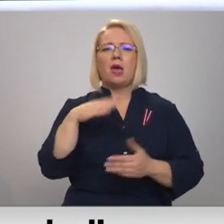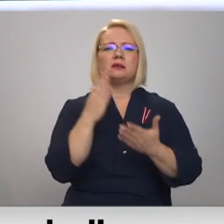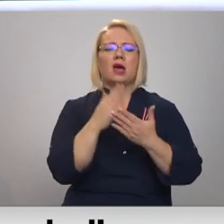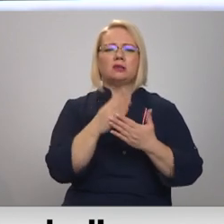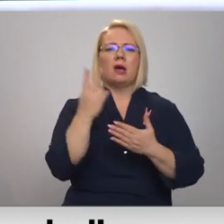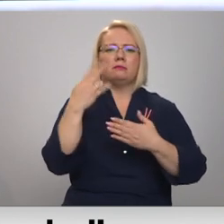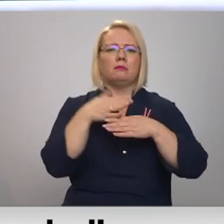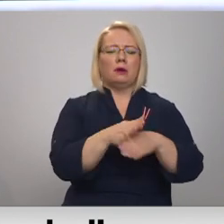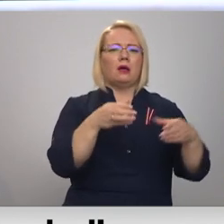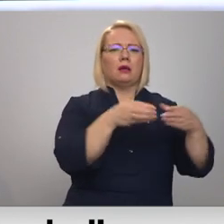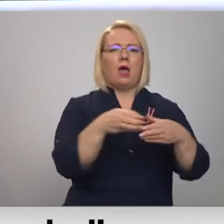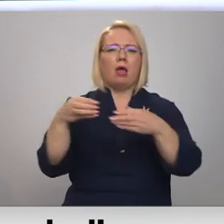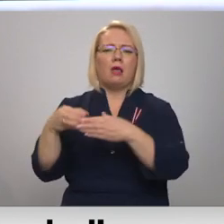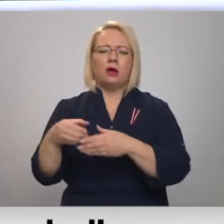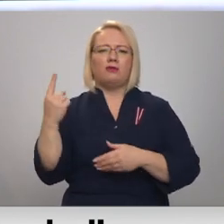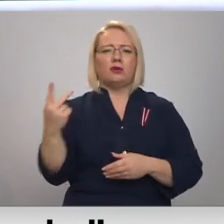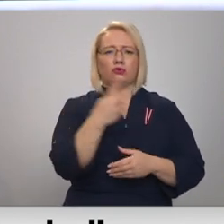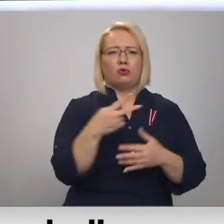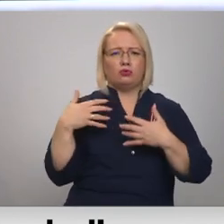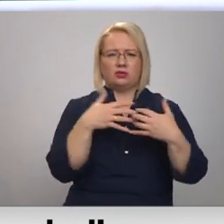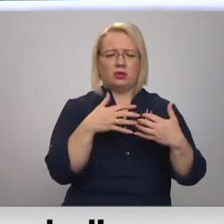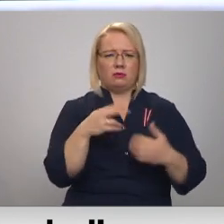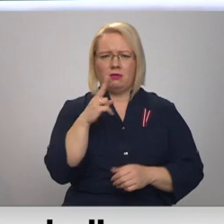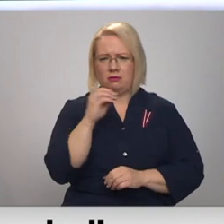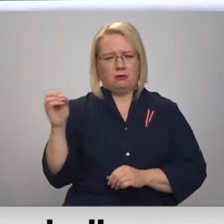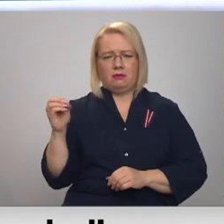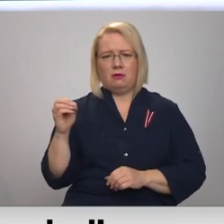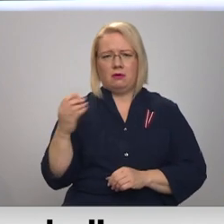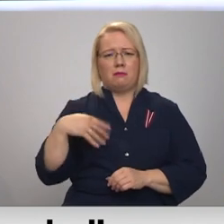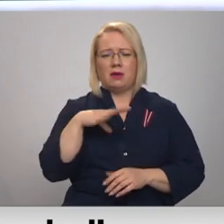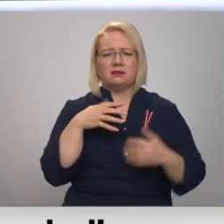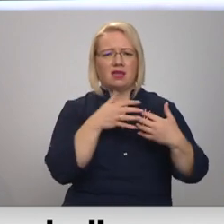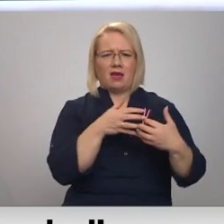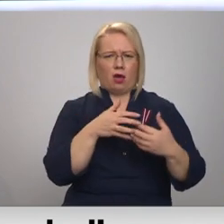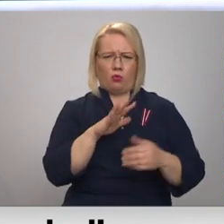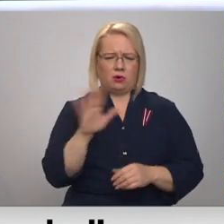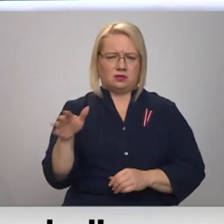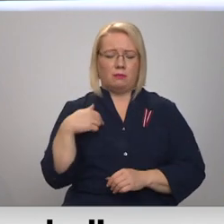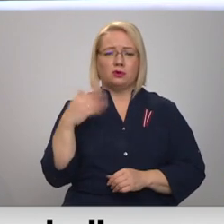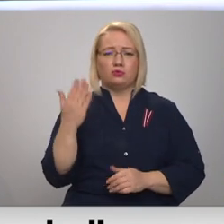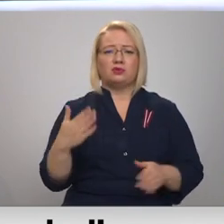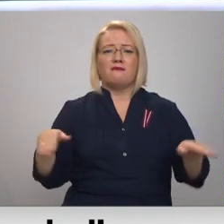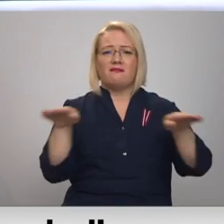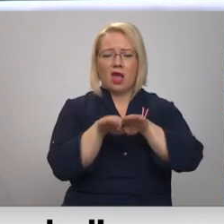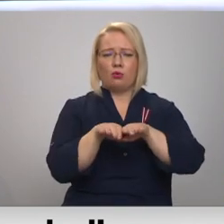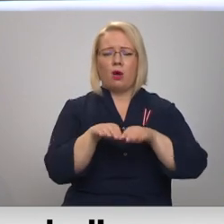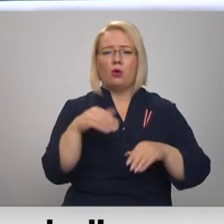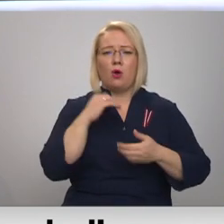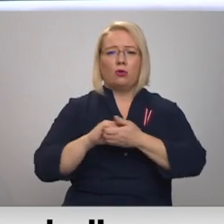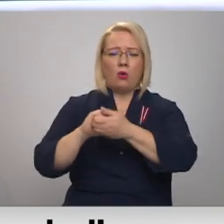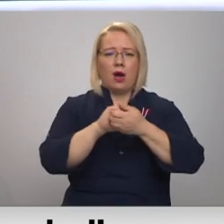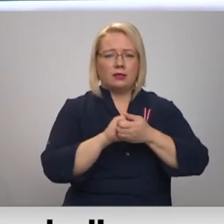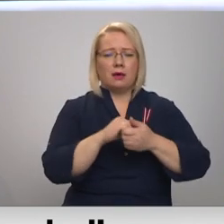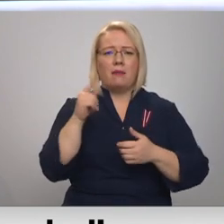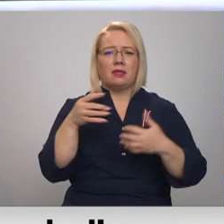divās daļās un viens ar otru karosim. Mēs nekarosim. Mēs būsim vienoti, ja mēs kaut ko arī karosim pret kaut ko tad, ja mēs būsim